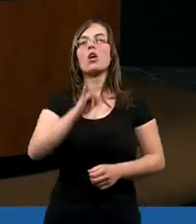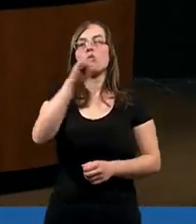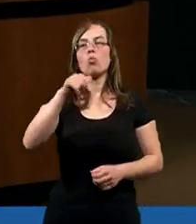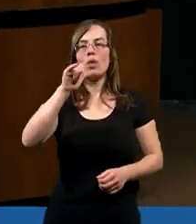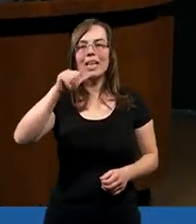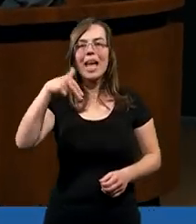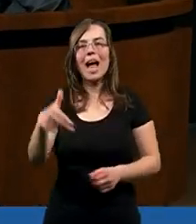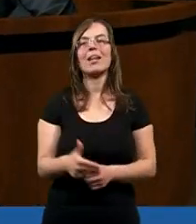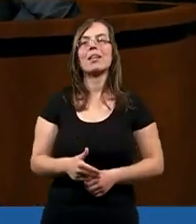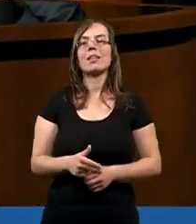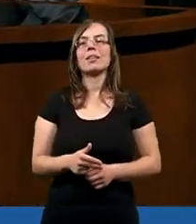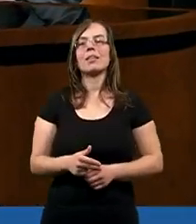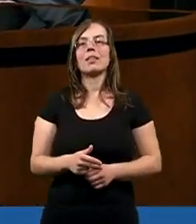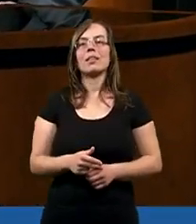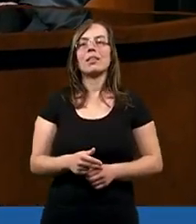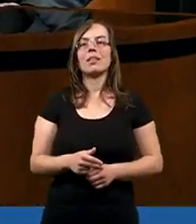Julian,